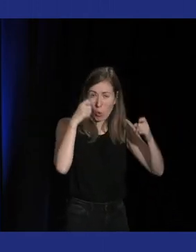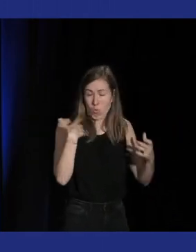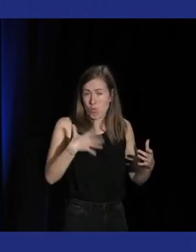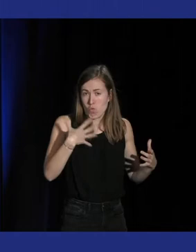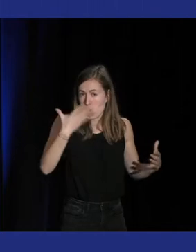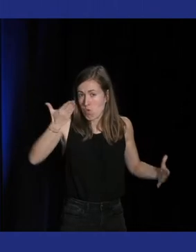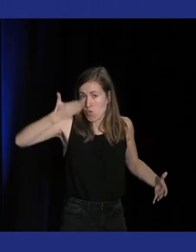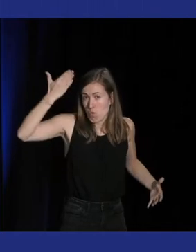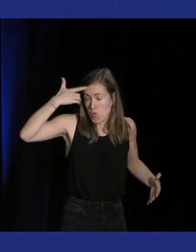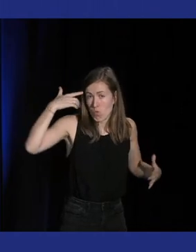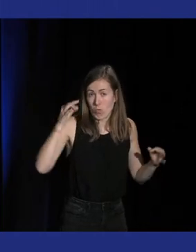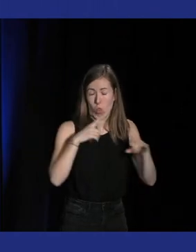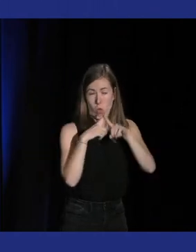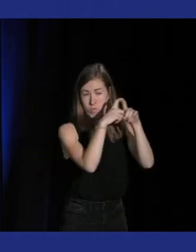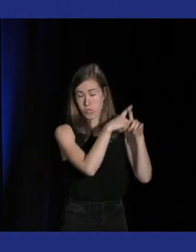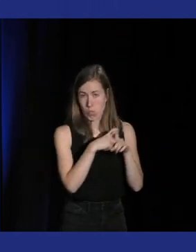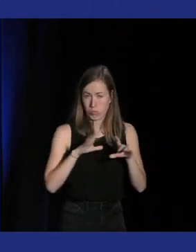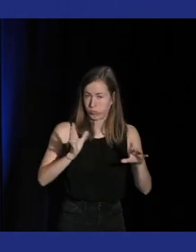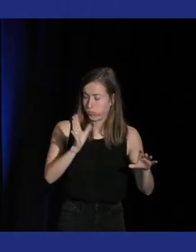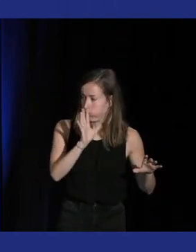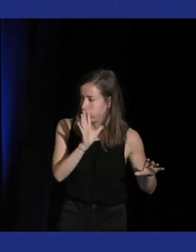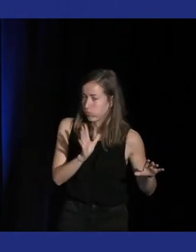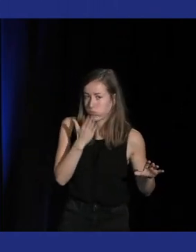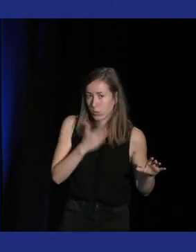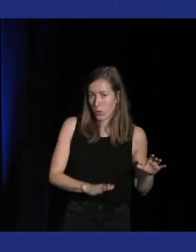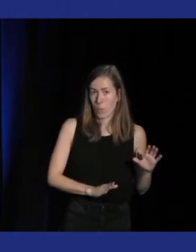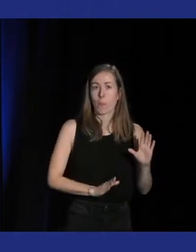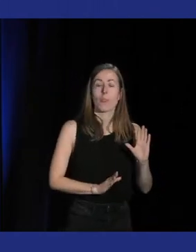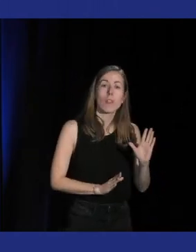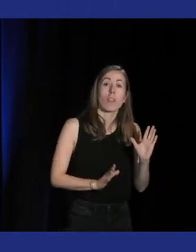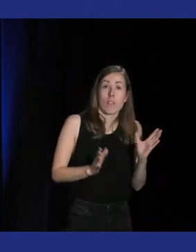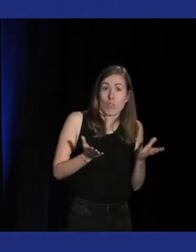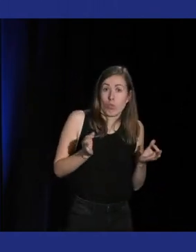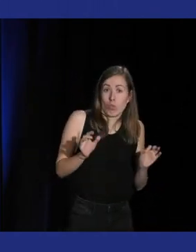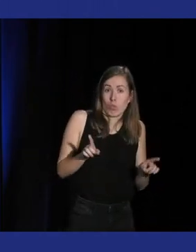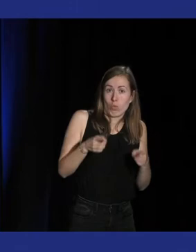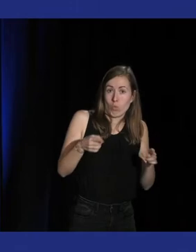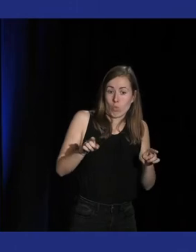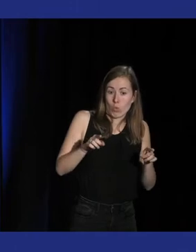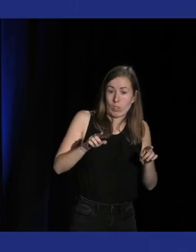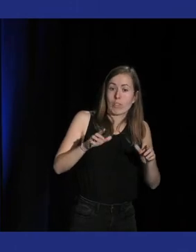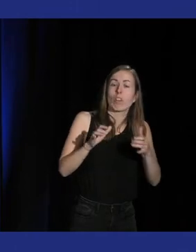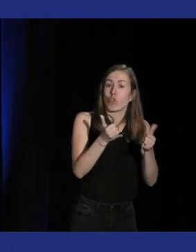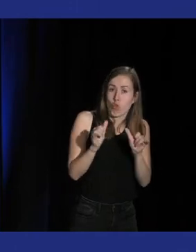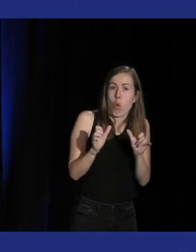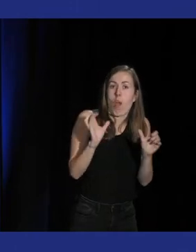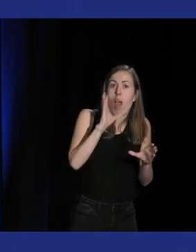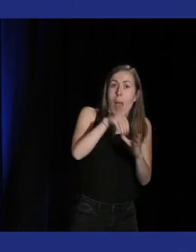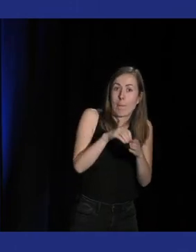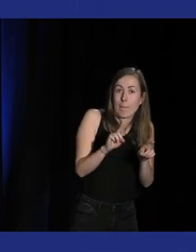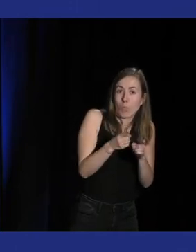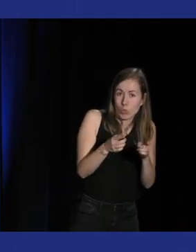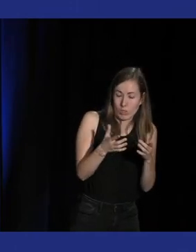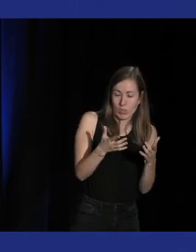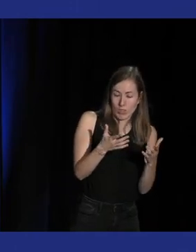aberrant ça fait très mathématique très machin et du coup ce genre de jeu permet un petit peu de dévincer